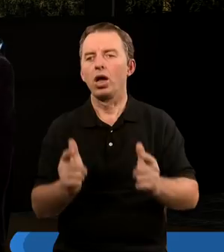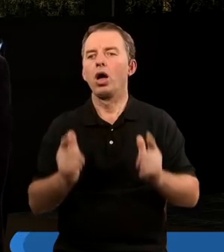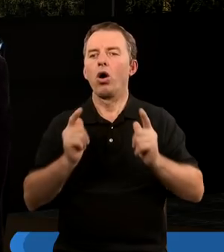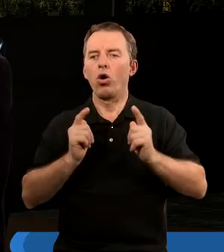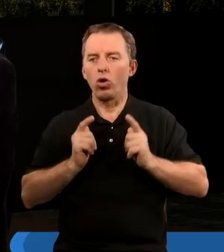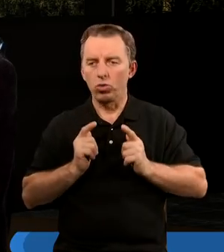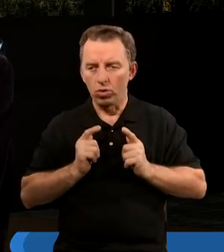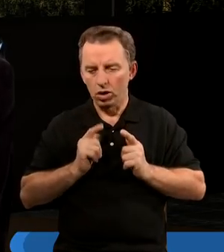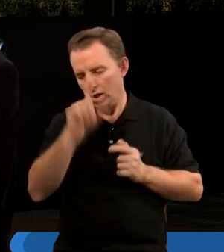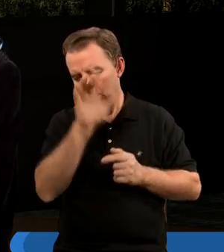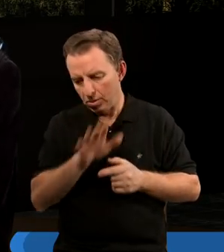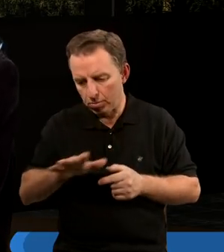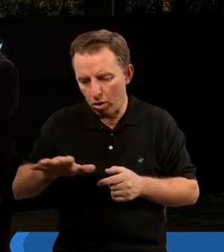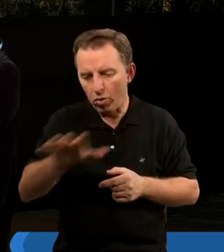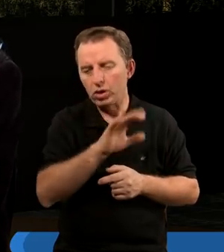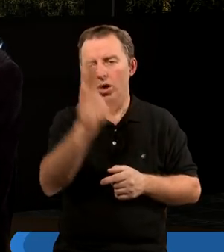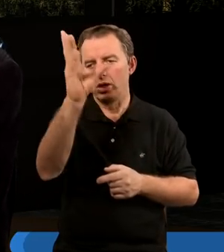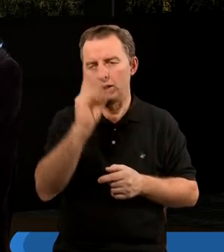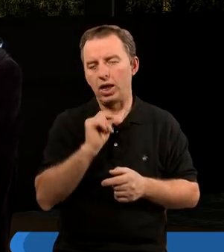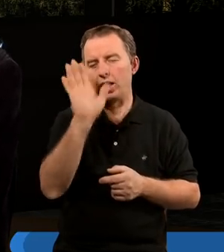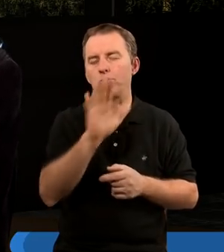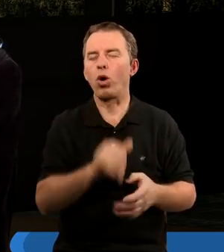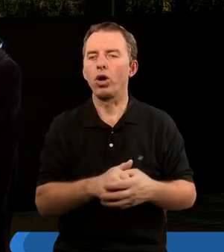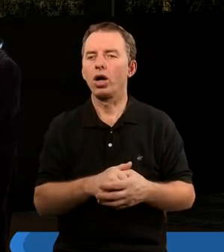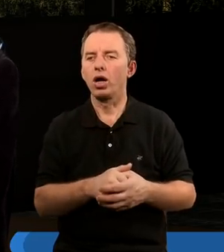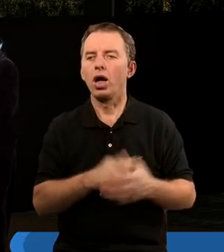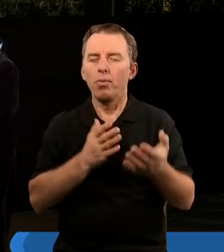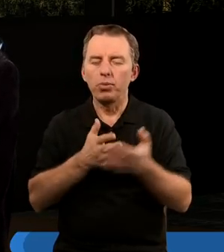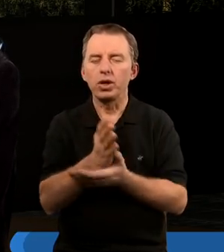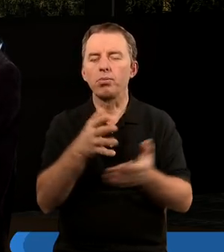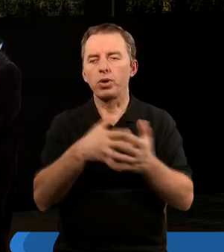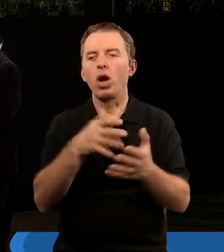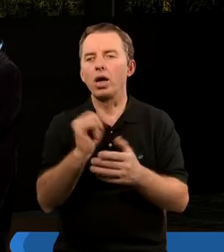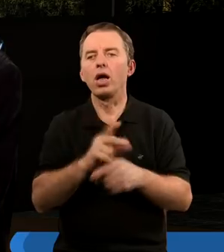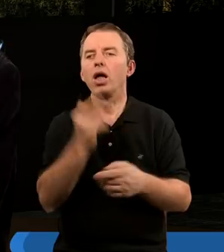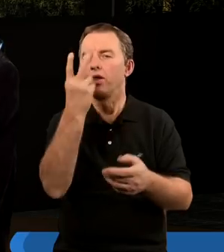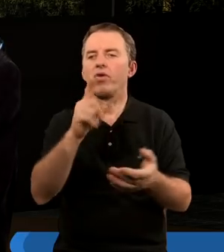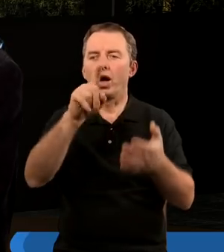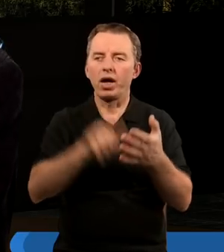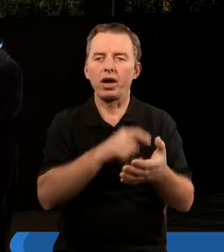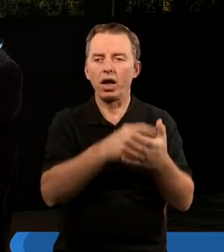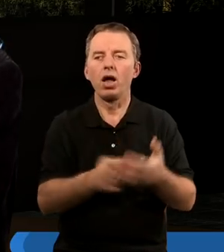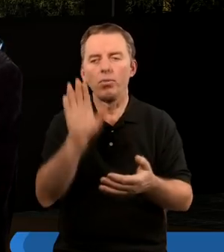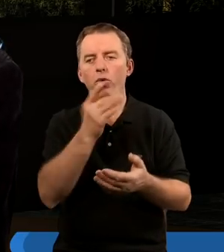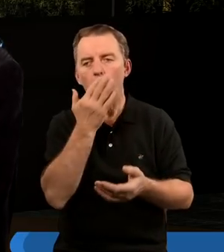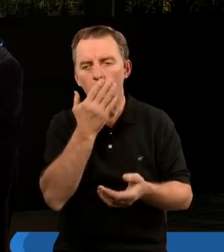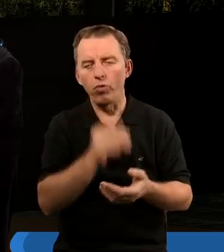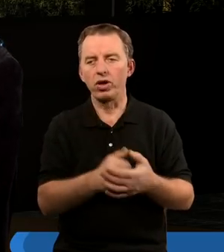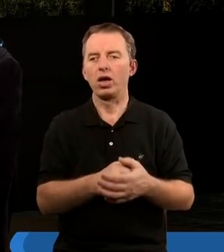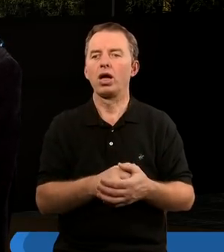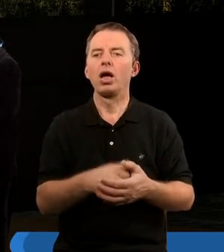odpocznienia i społeczności z Nim. Przez proroka Ezechiela dwukrotnie mówi,